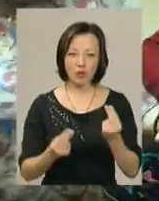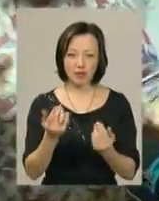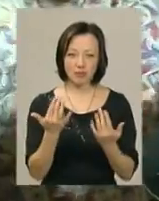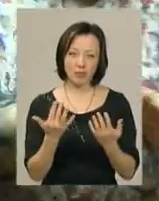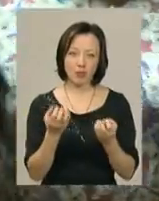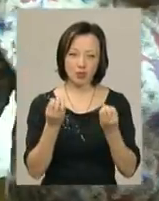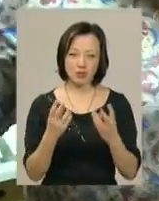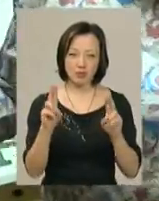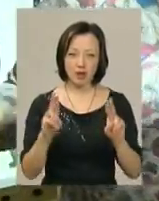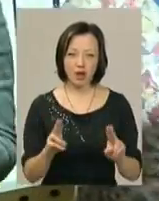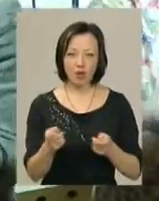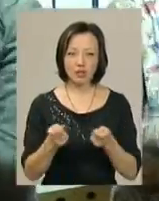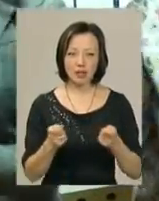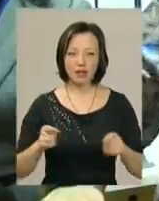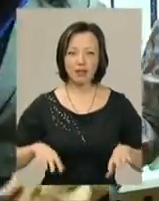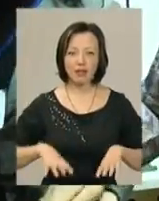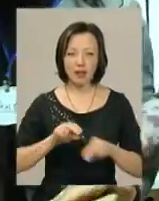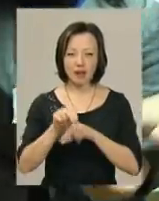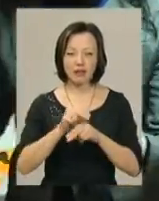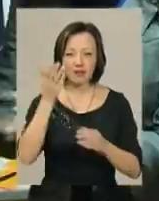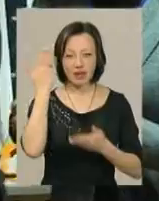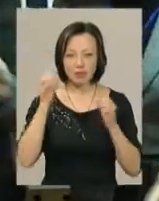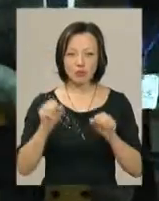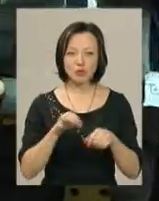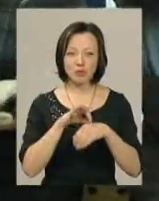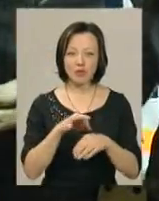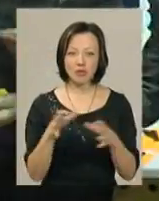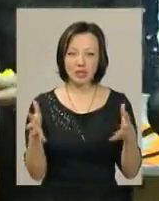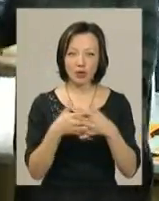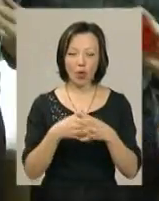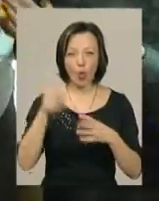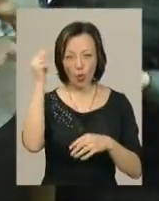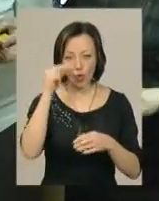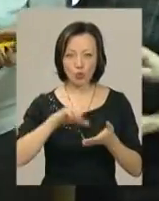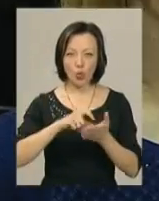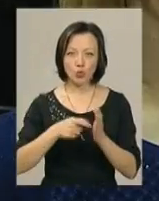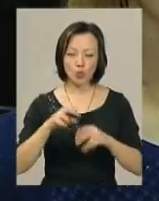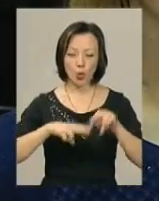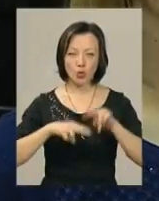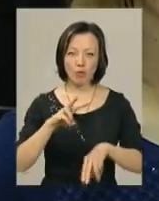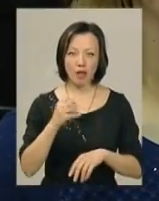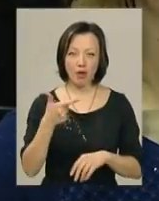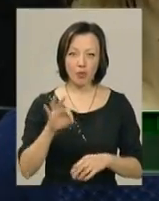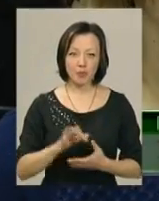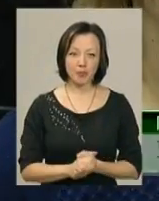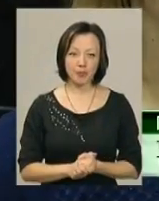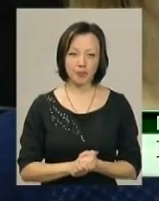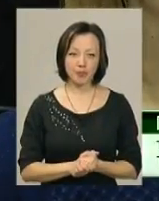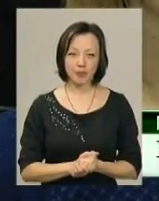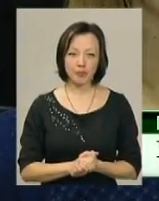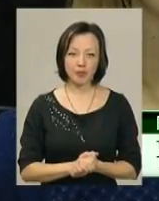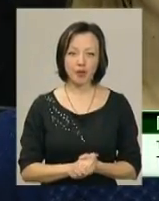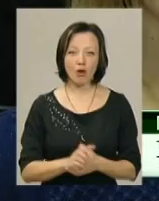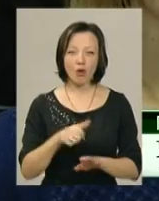правилами. Координатор тренінгу демонструє, наскільки весело можна проводити інтегрований урок з конструктором «Лего». Знання, вони не є головними.